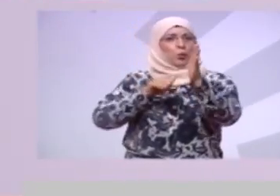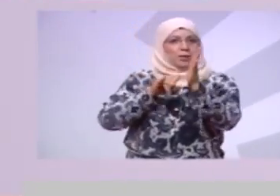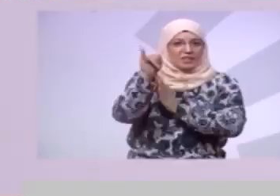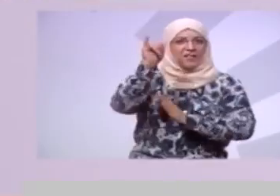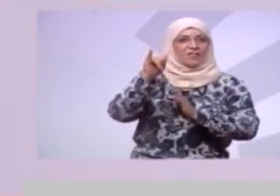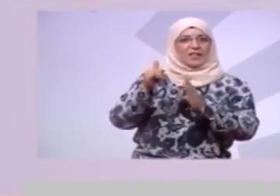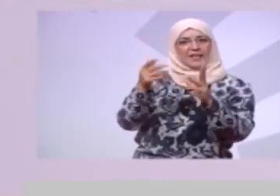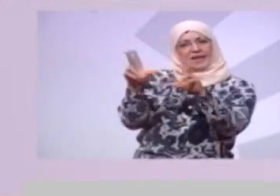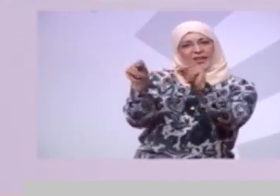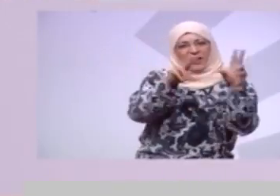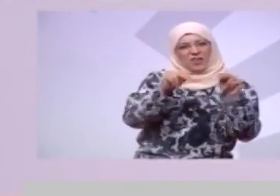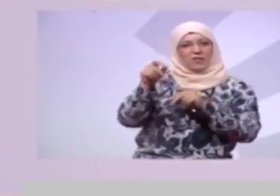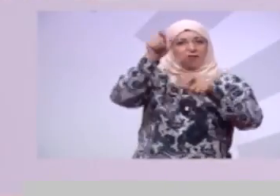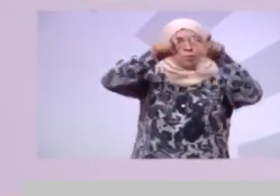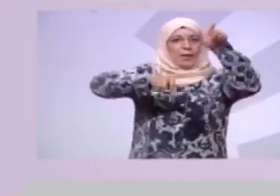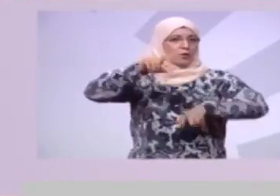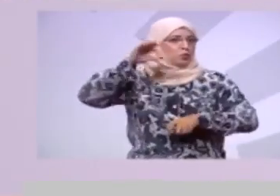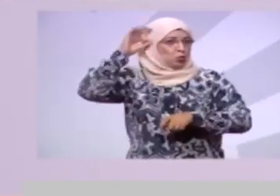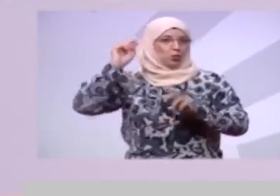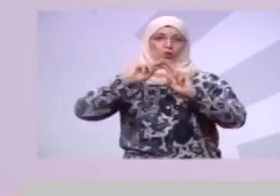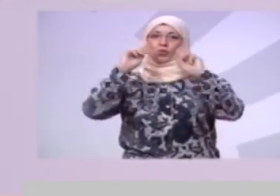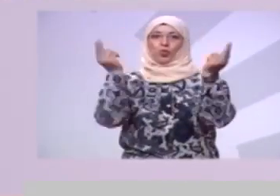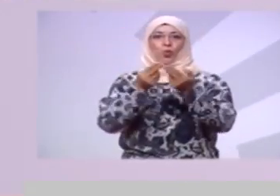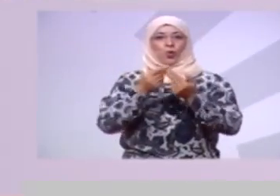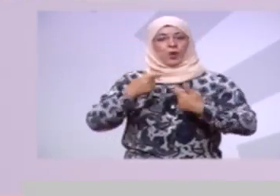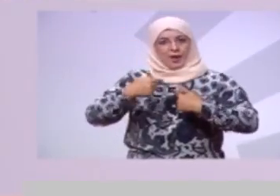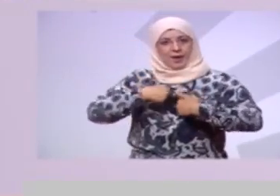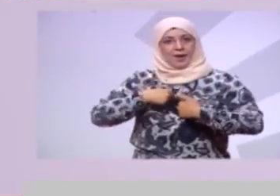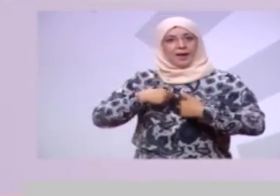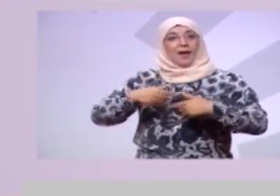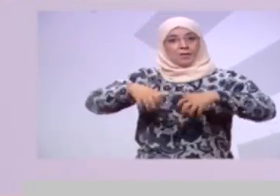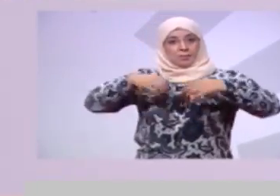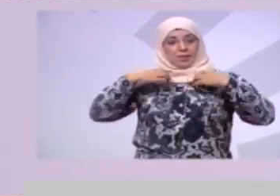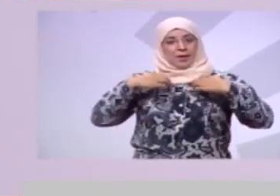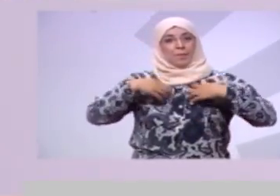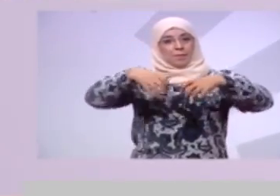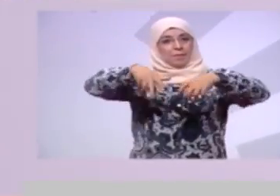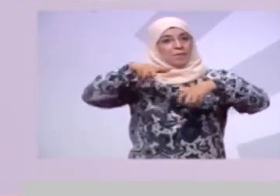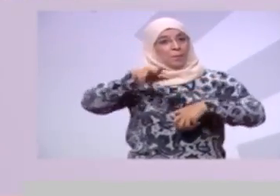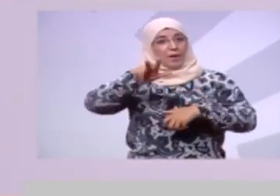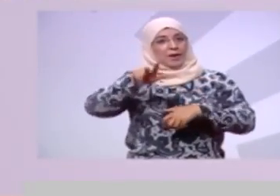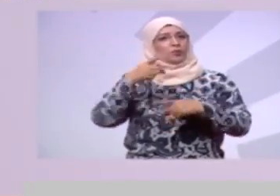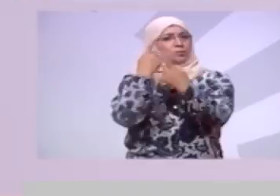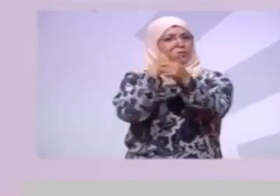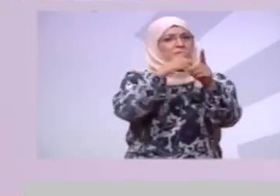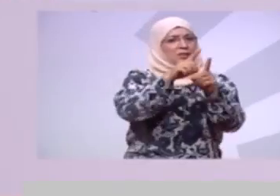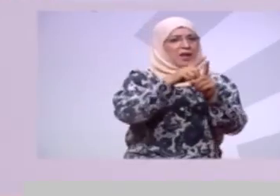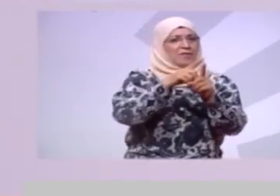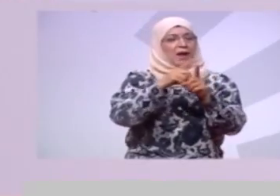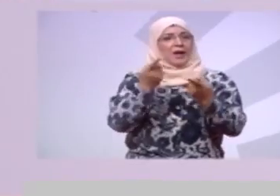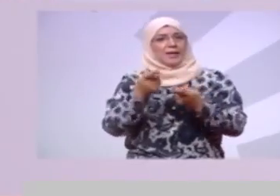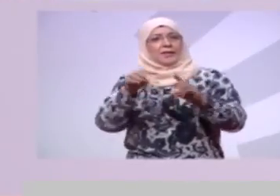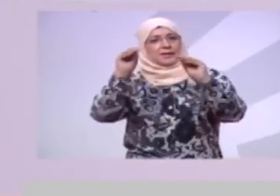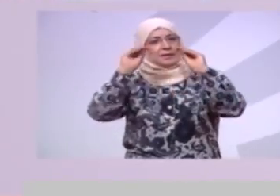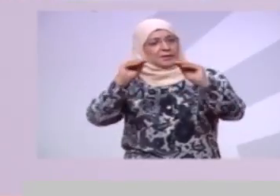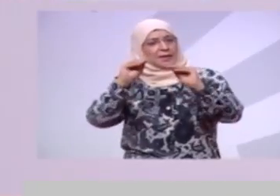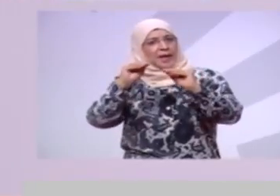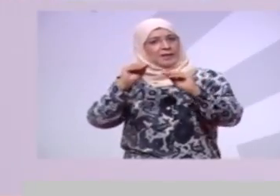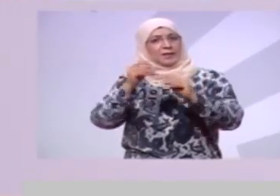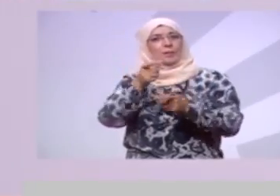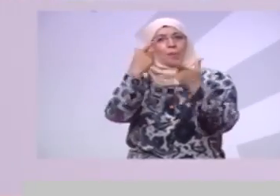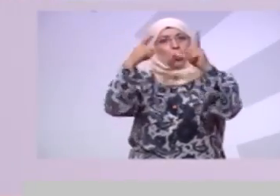يتعاملوا كما توانسل كله أنا نيب في باردو بش ندافع على توفير كل الإمكانيات لتعليم ابناء جالية تونسية في الخارج